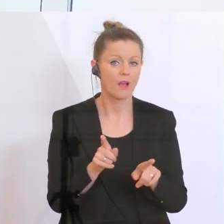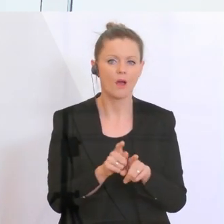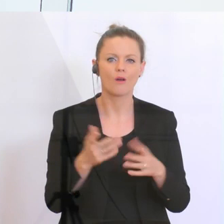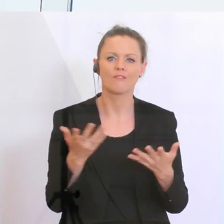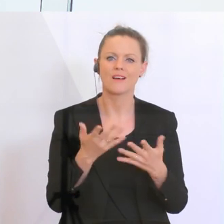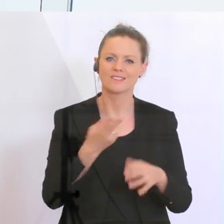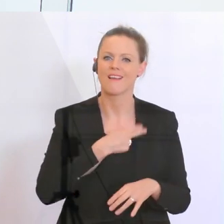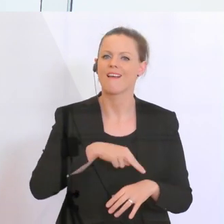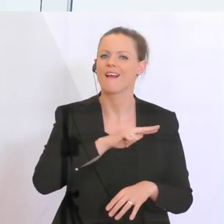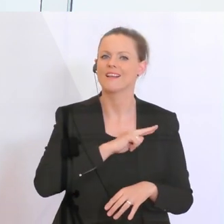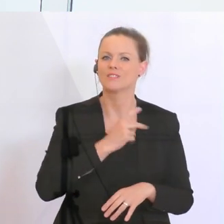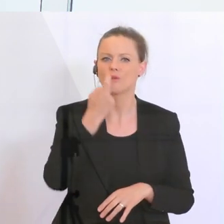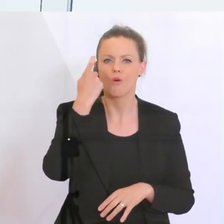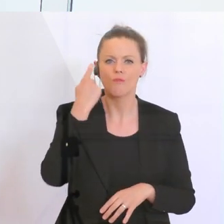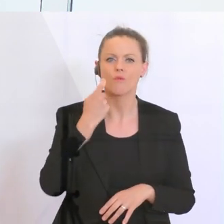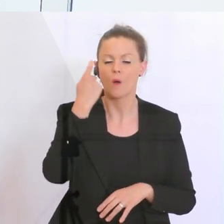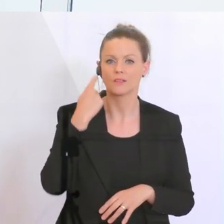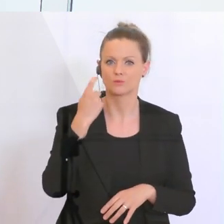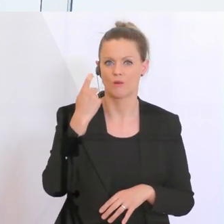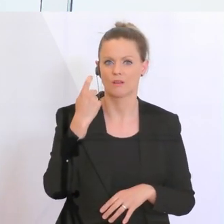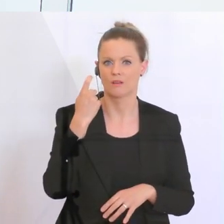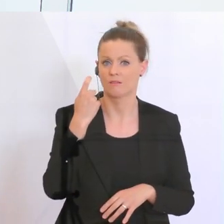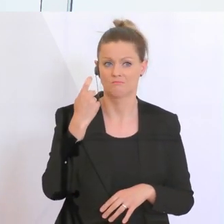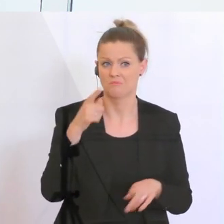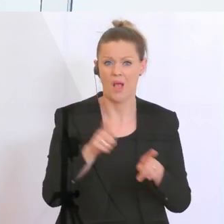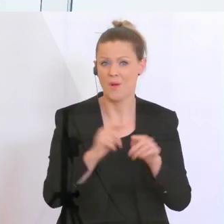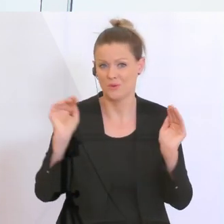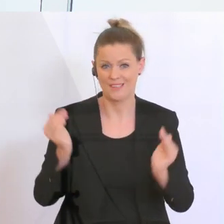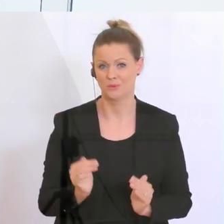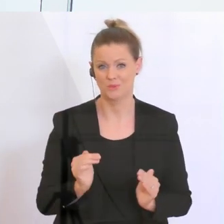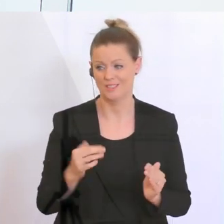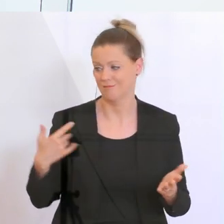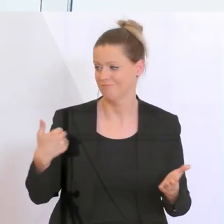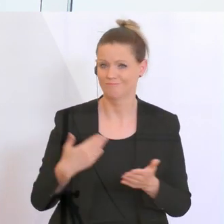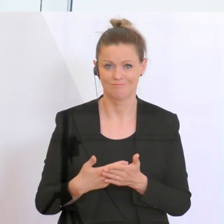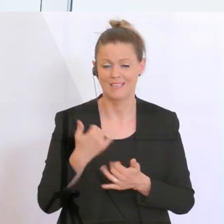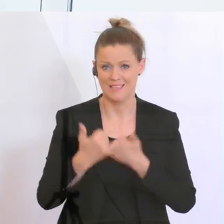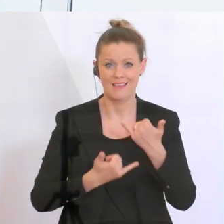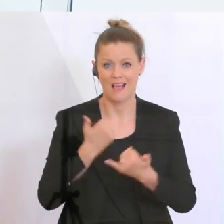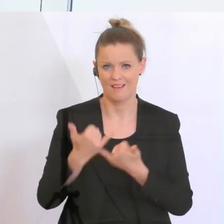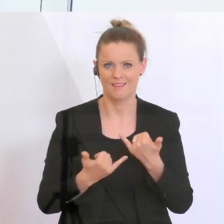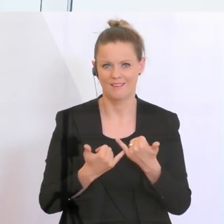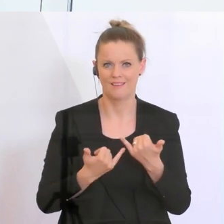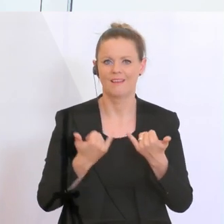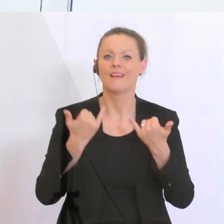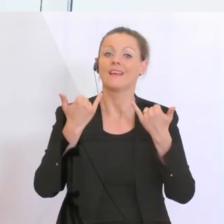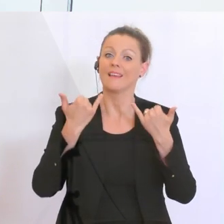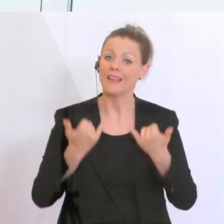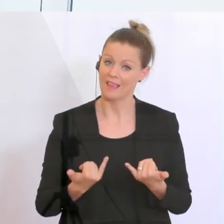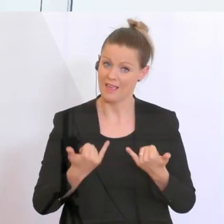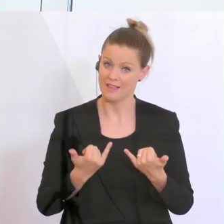wurden auch die Risikovorsorgen massiv reduziert in den letzten Jahren. Die werden natürlich jetzt wieder